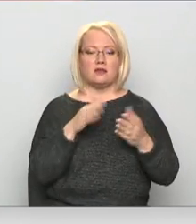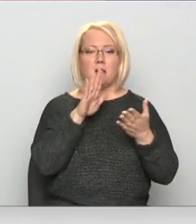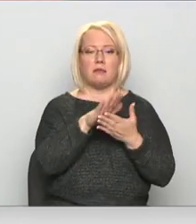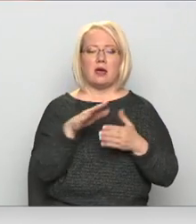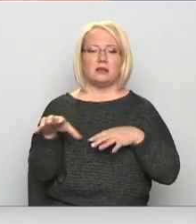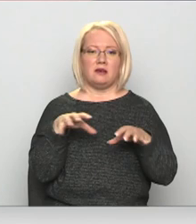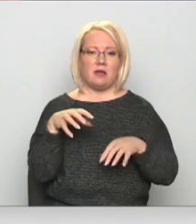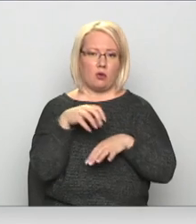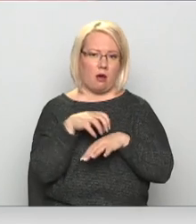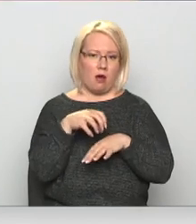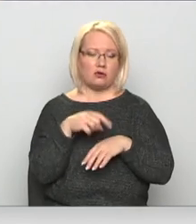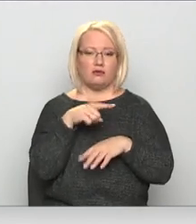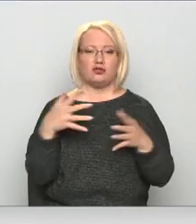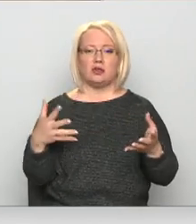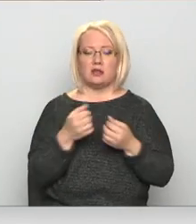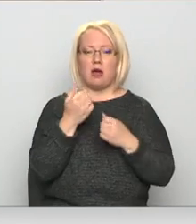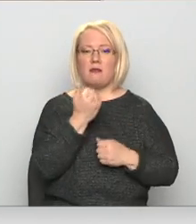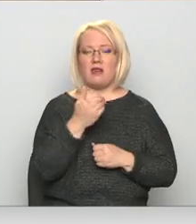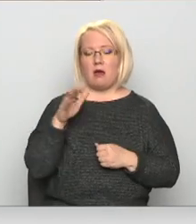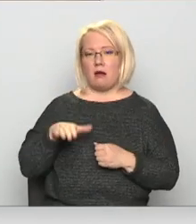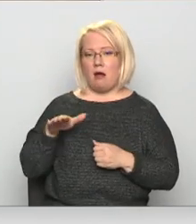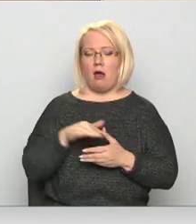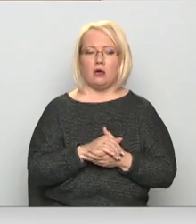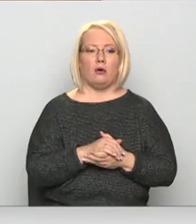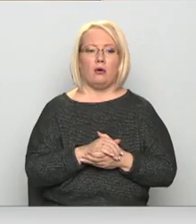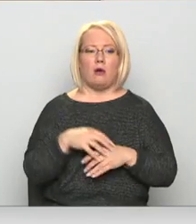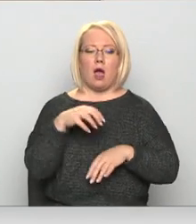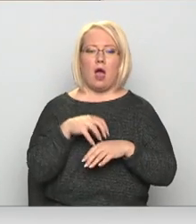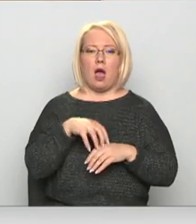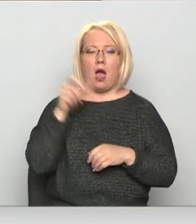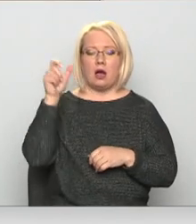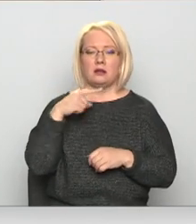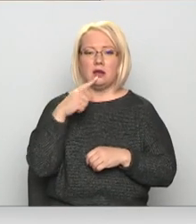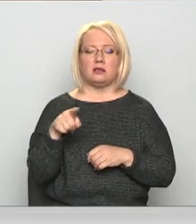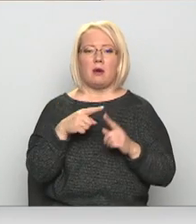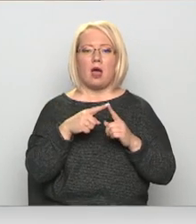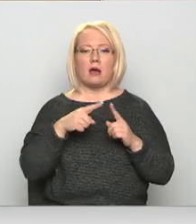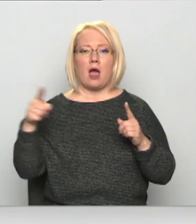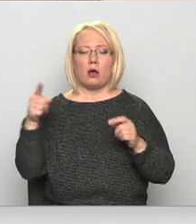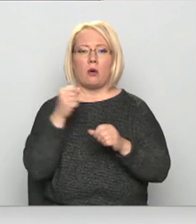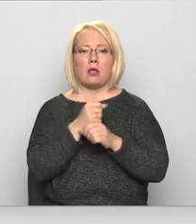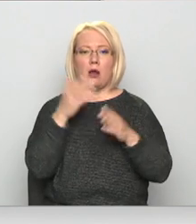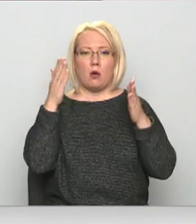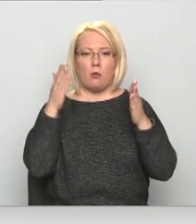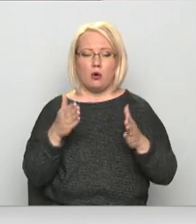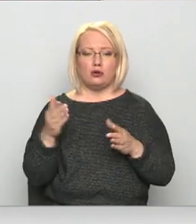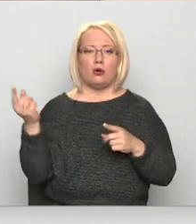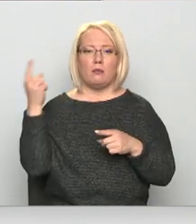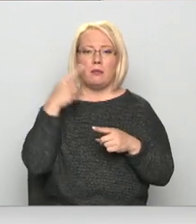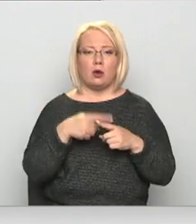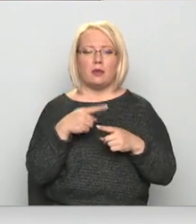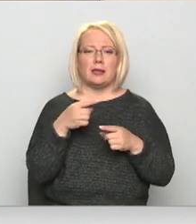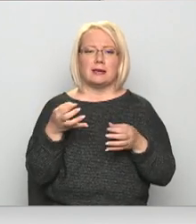veterināra ārsta, kurš izglāba viņa kāju. Tā kāpēc teica, pa viņa garo darba mūžu pirmo reizi ir tik